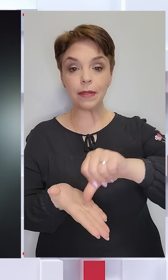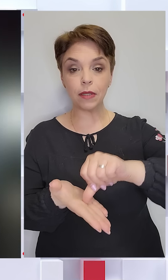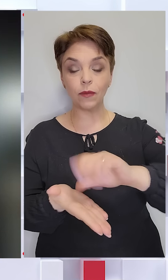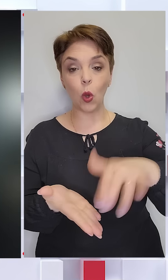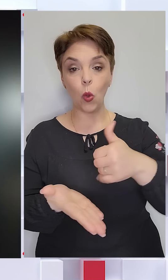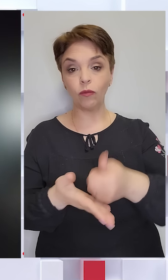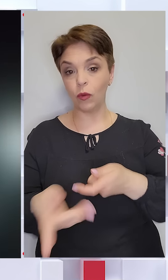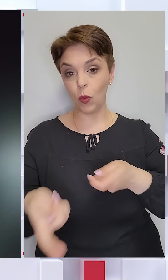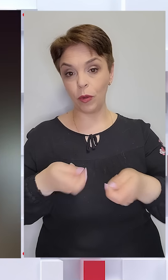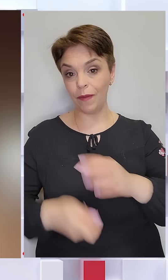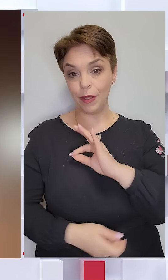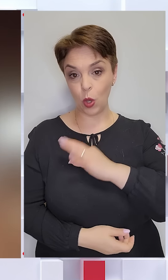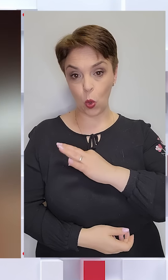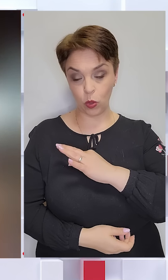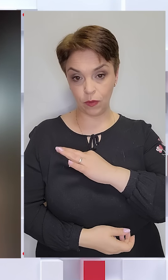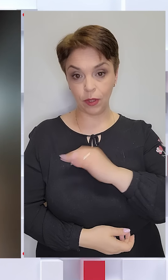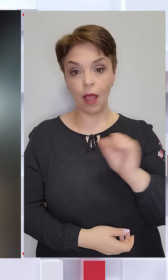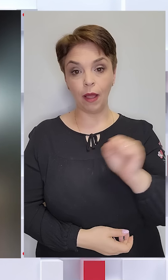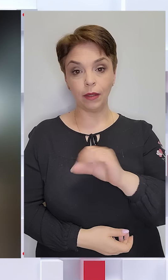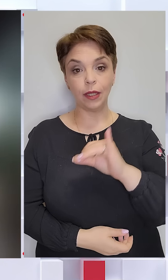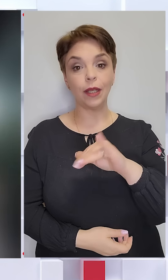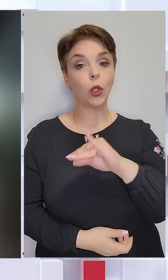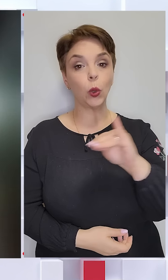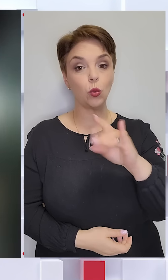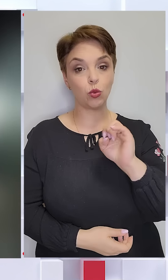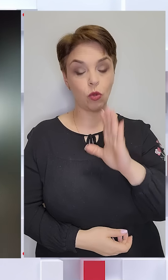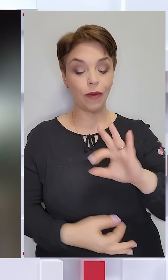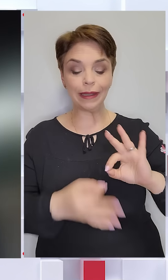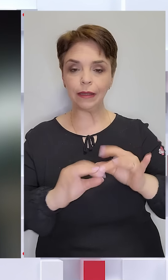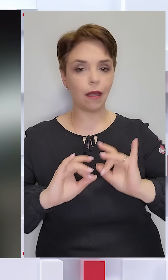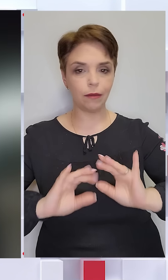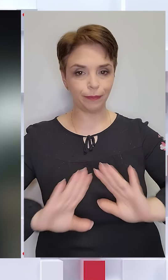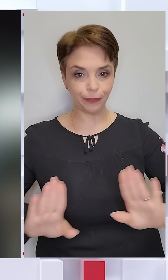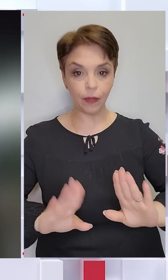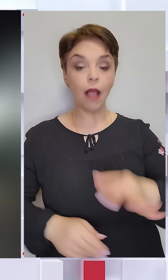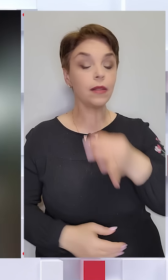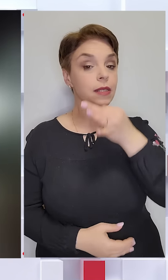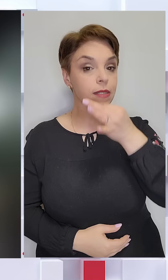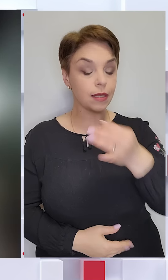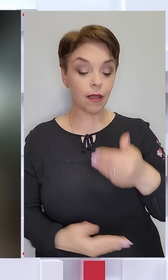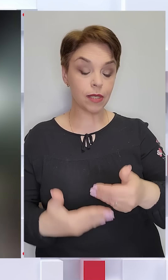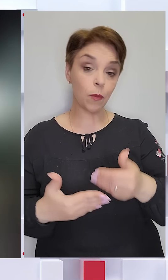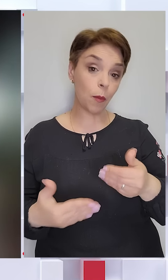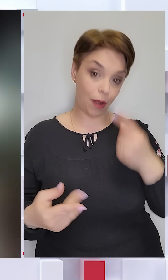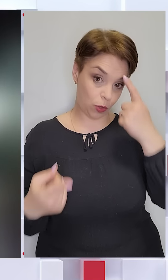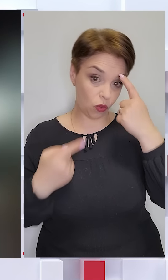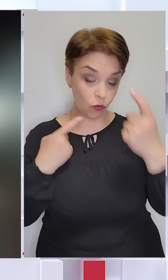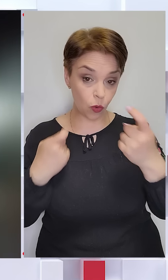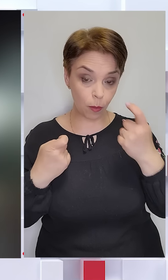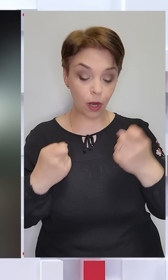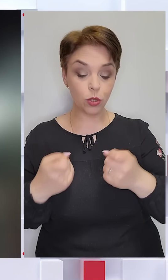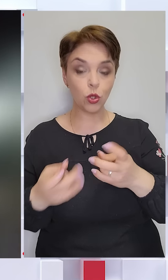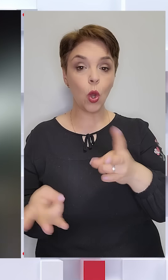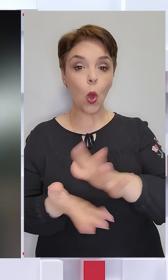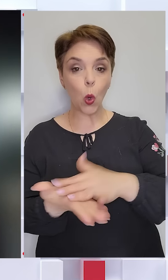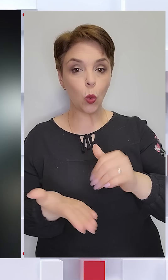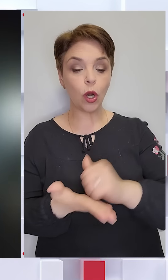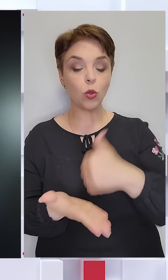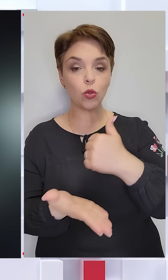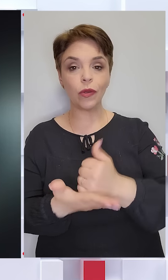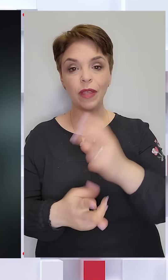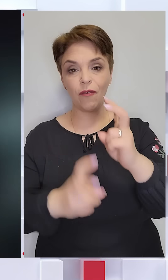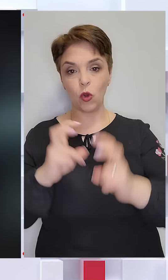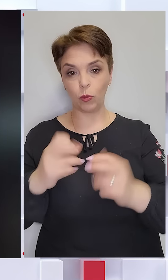головного управління розвідки Андрій Юсов деталей не розкрив, але зазначив, за попередню інформацію, уражені основні